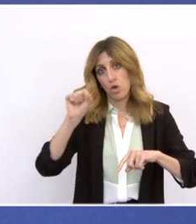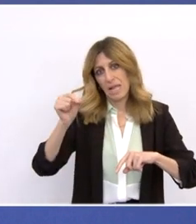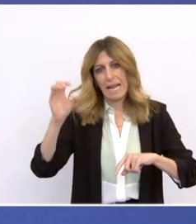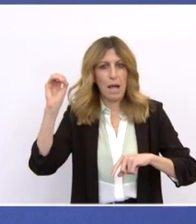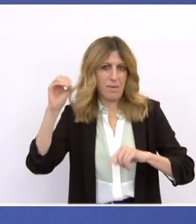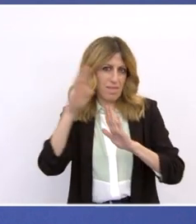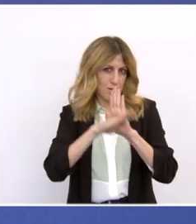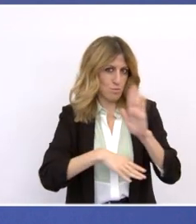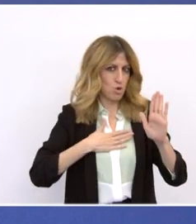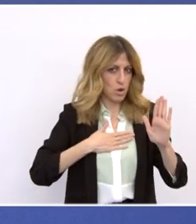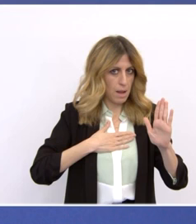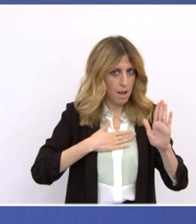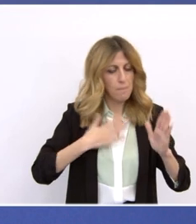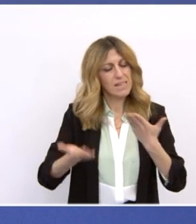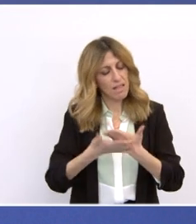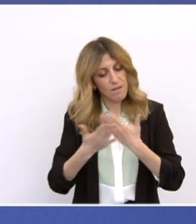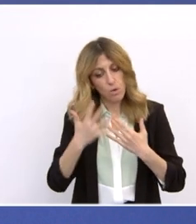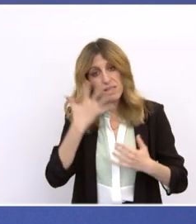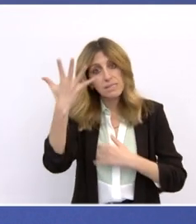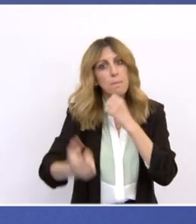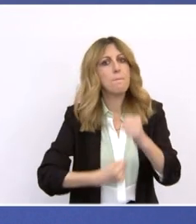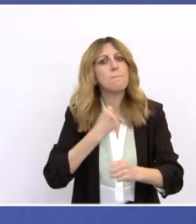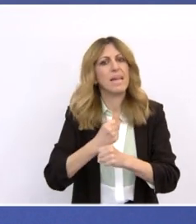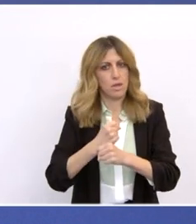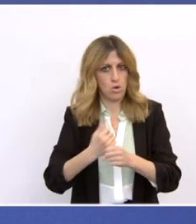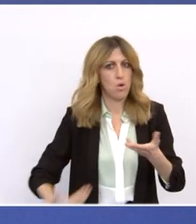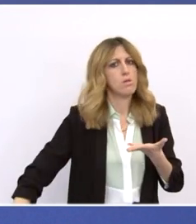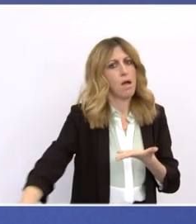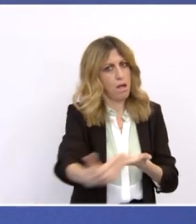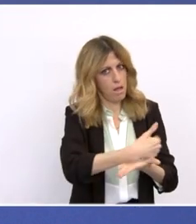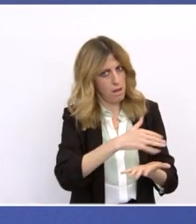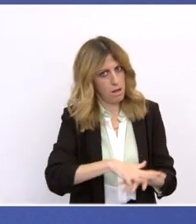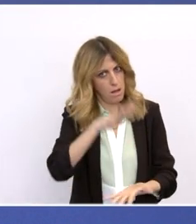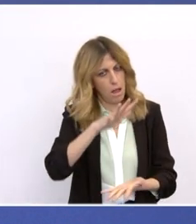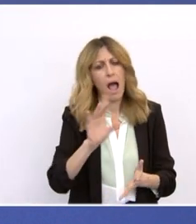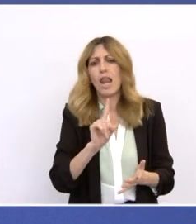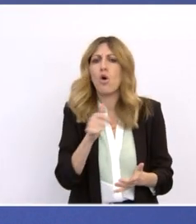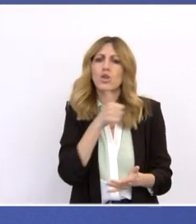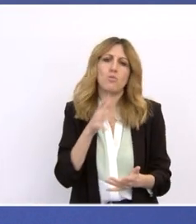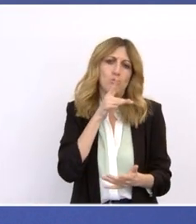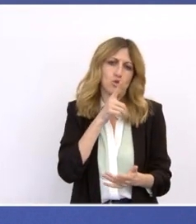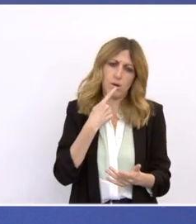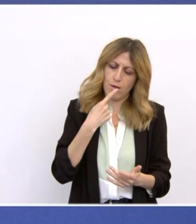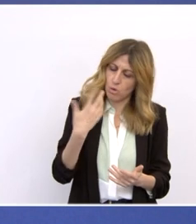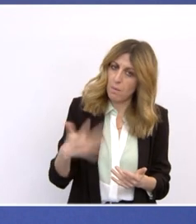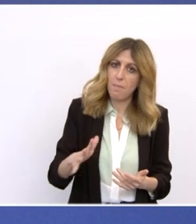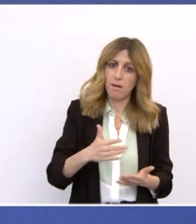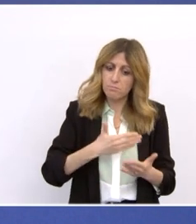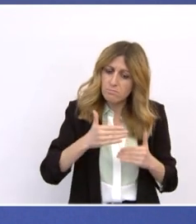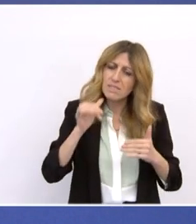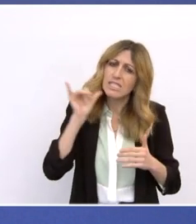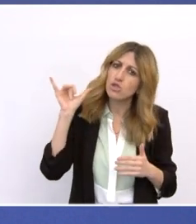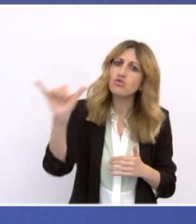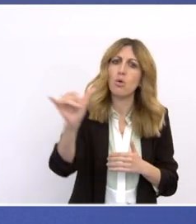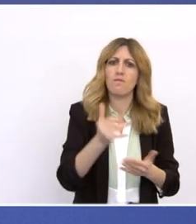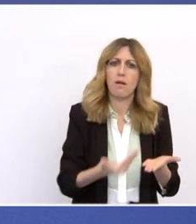συνεισφέρουν και αυτές στην άνοδο του ΑΕΠ τα επόμενα πέντε χρόνια, αλλά όπως έχω ήδη αναφέρει κυρίως μακροπρόθεσμα, μέσα από διάφορα κανάλια,